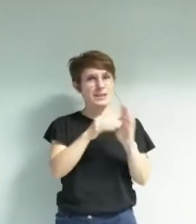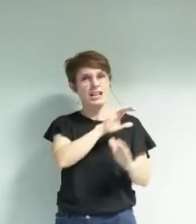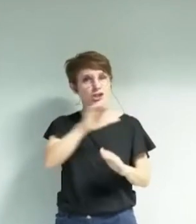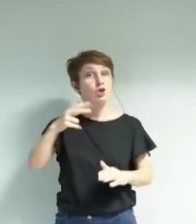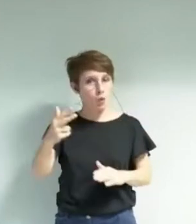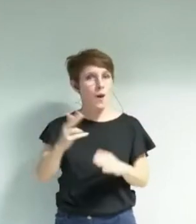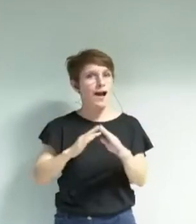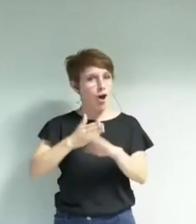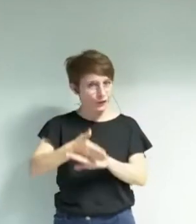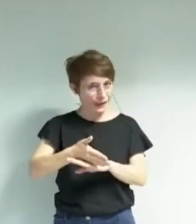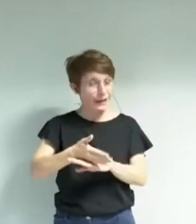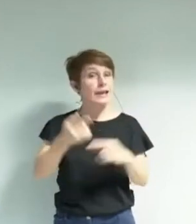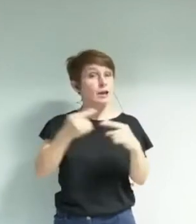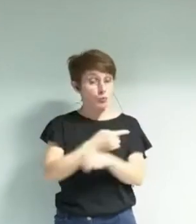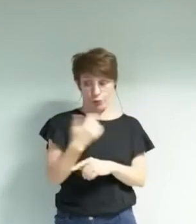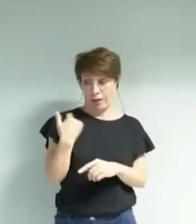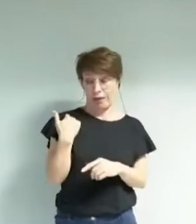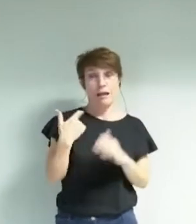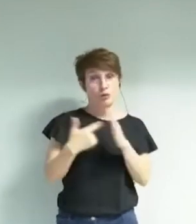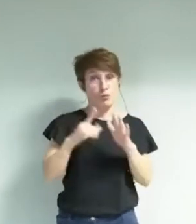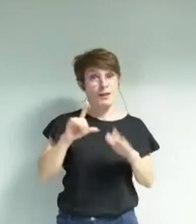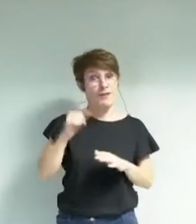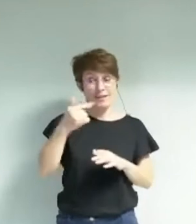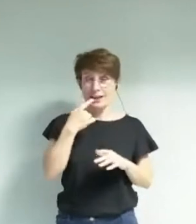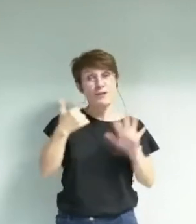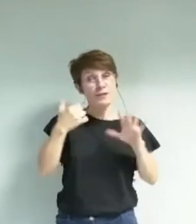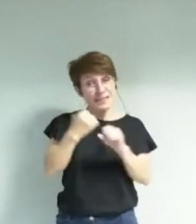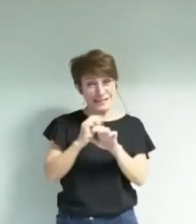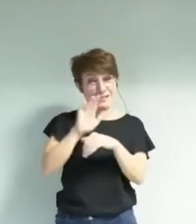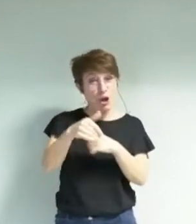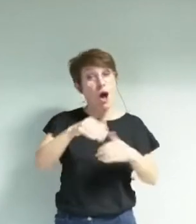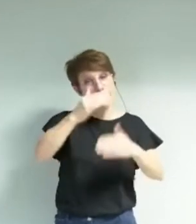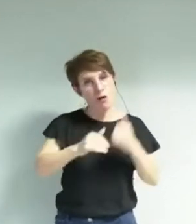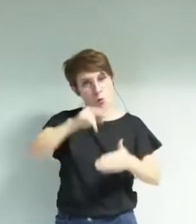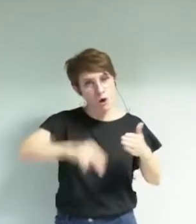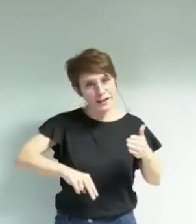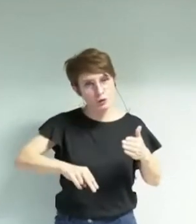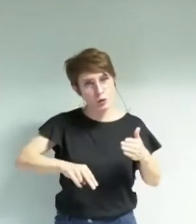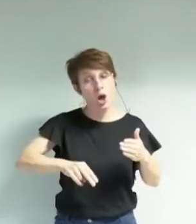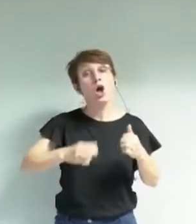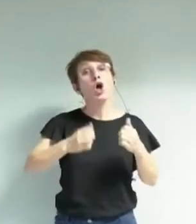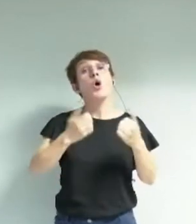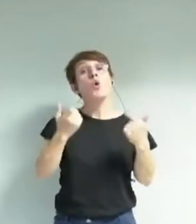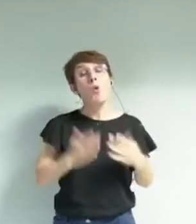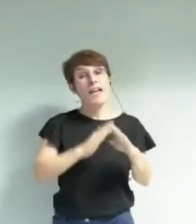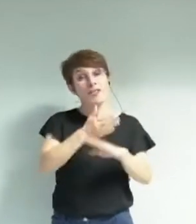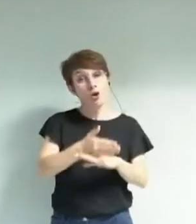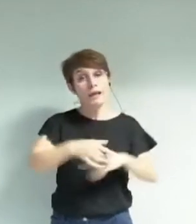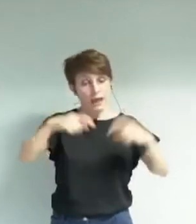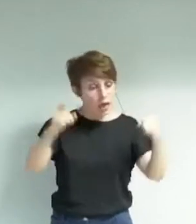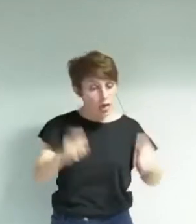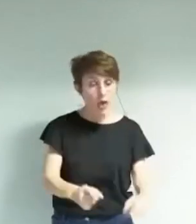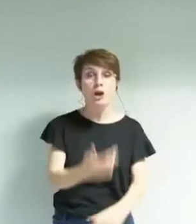alors qu'en 2021, c'est-à-dire 6 ans après le début de votre plan lecture, le nombre d'entrées n'est plus que de